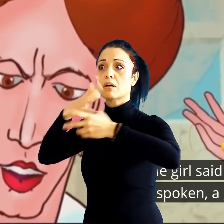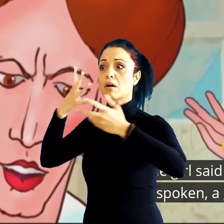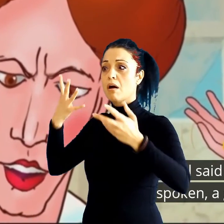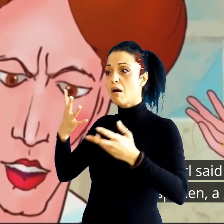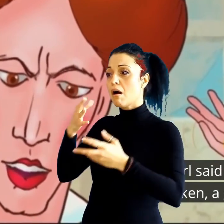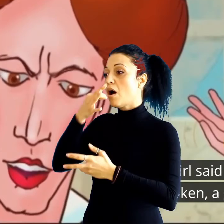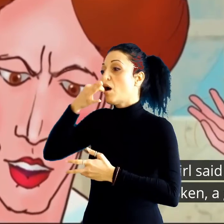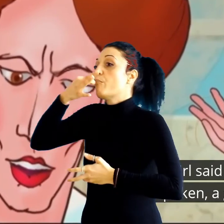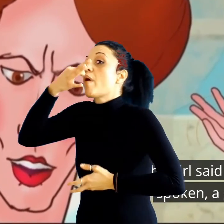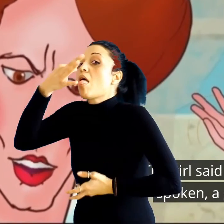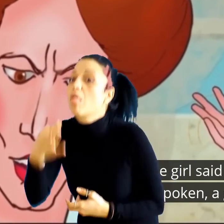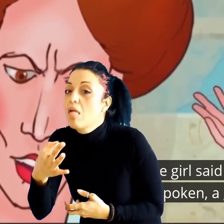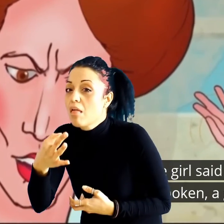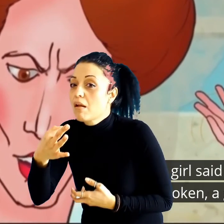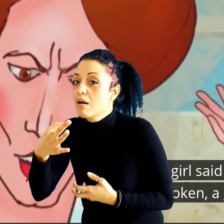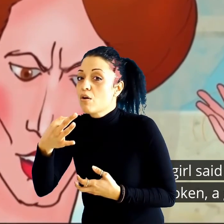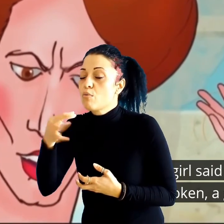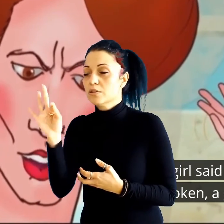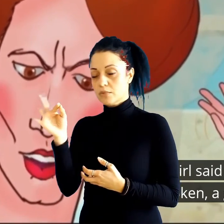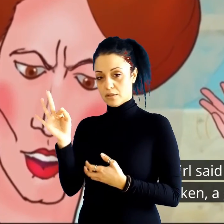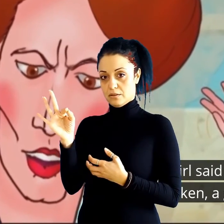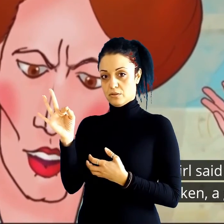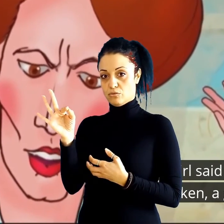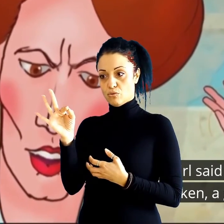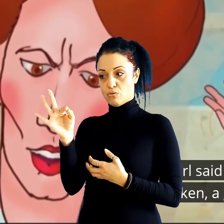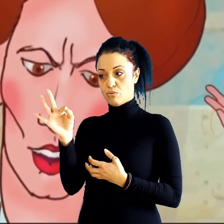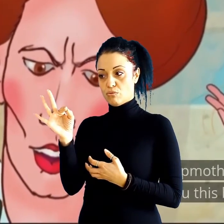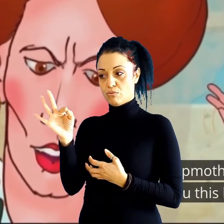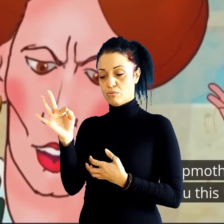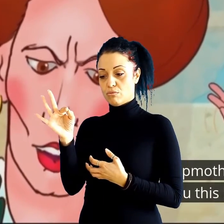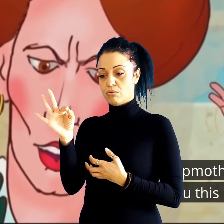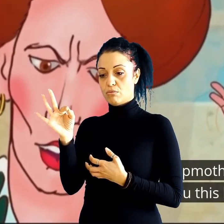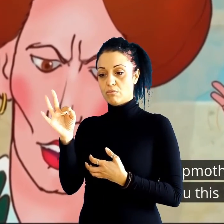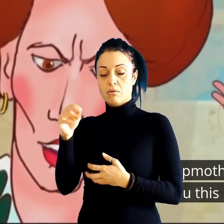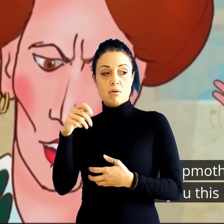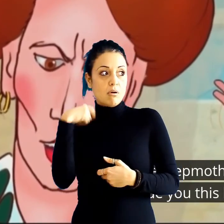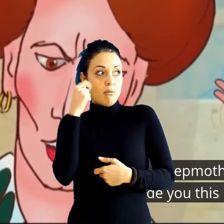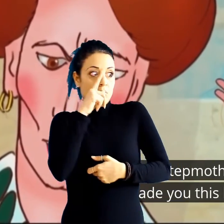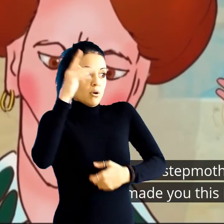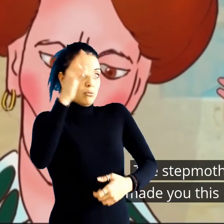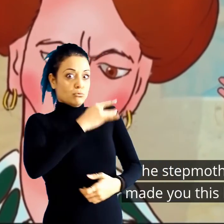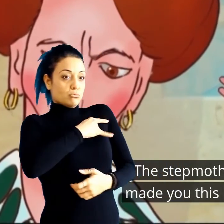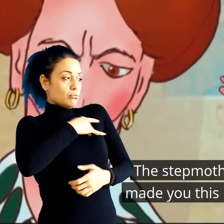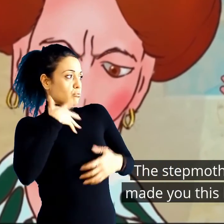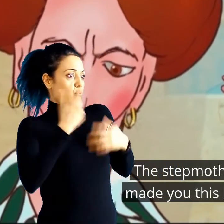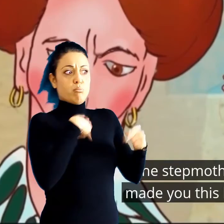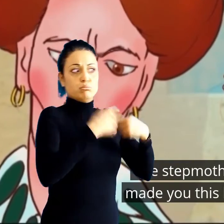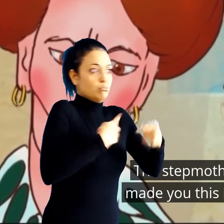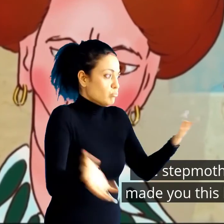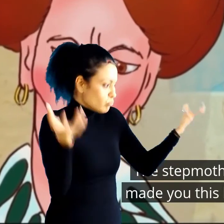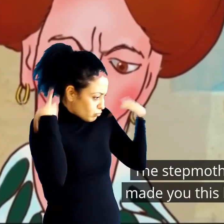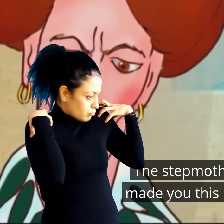збор и падјал поеден златник од устата. Макејата се зачудила и рекла